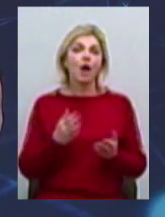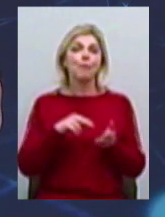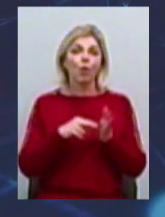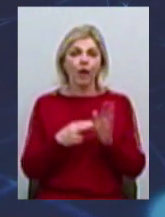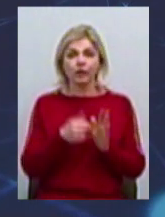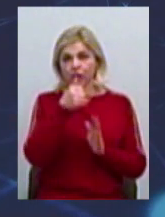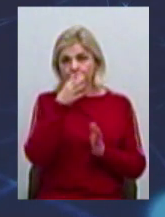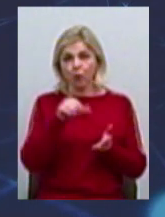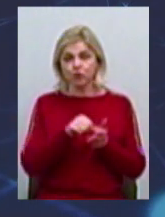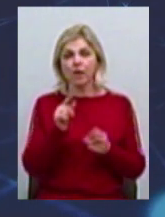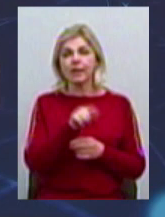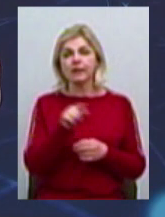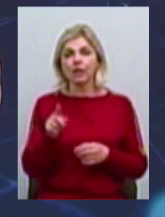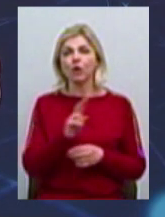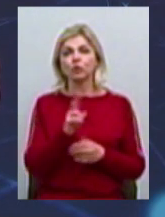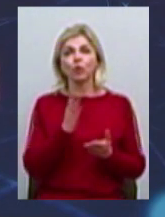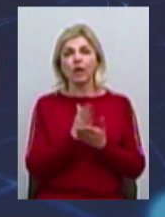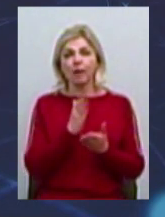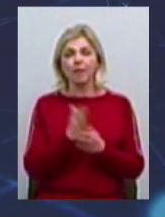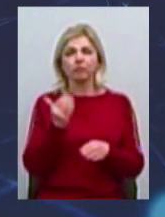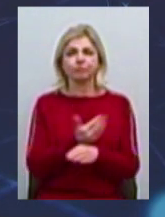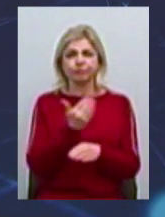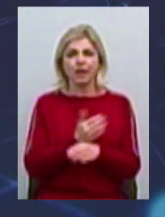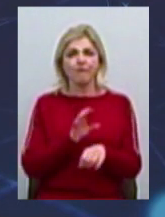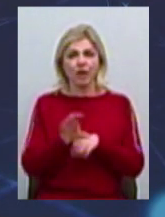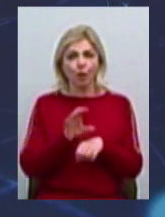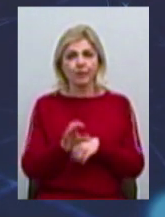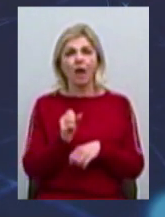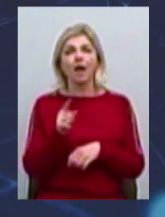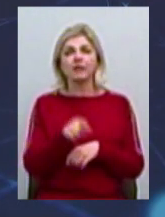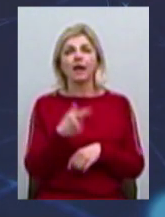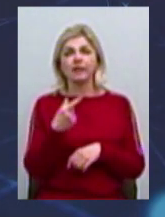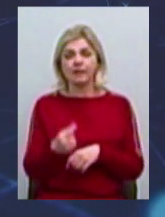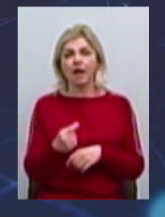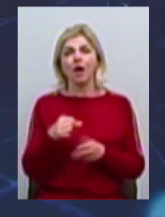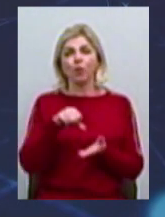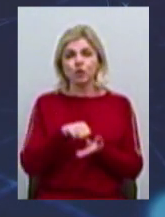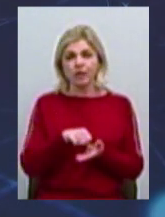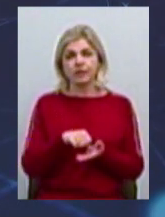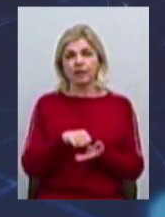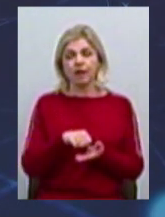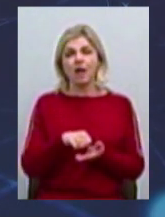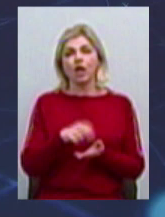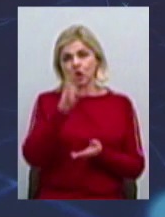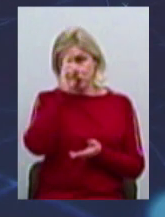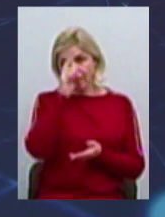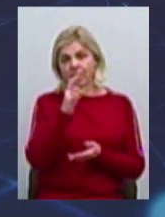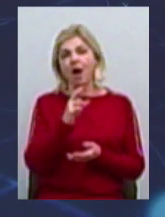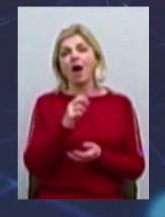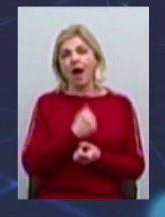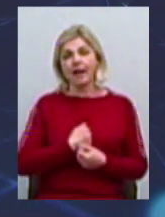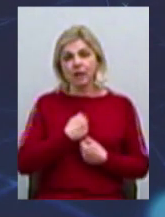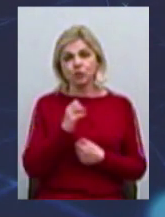участь? Це ті стартапи, які вже мають середньо виробництво, ті стартапи, бенефіціаром яких виступає держава-агресор, і ті